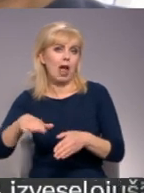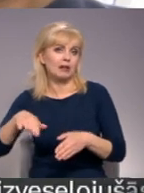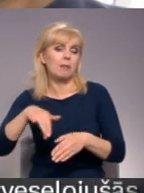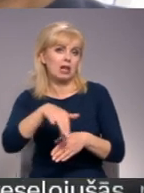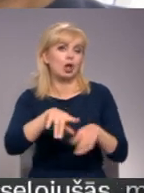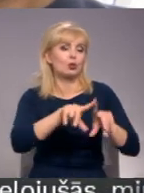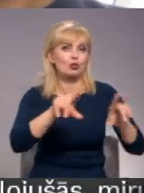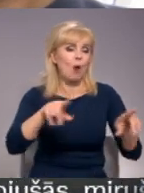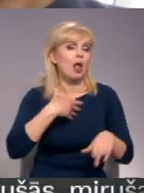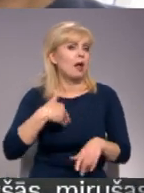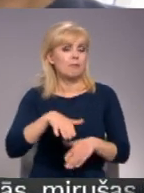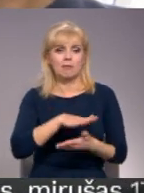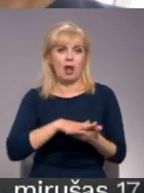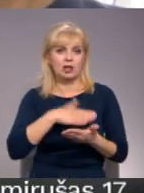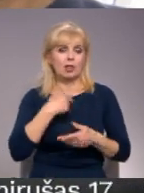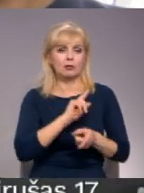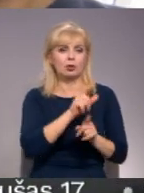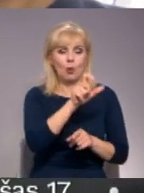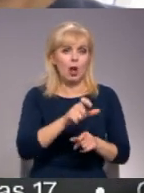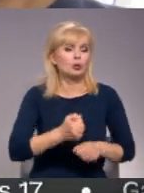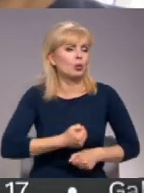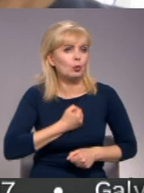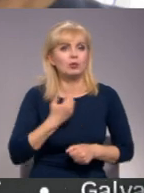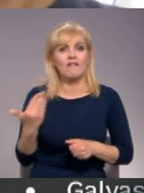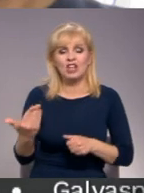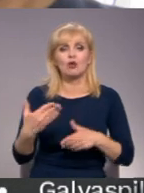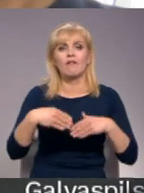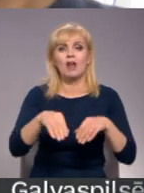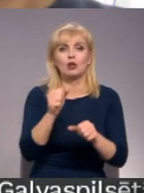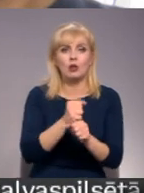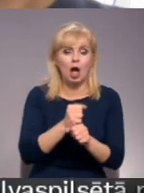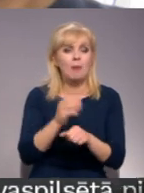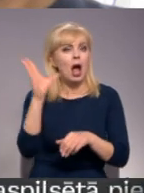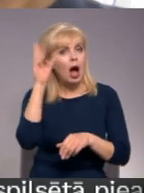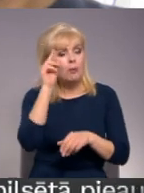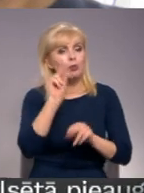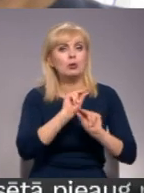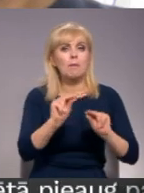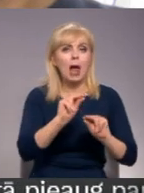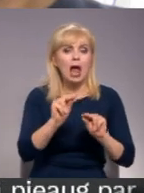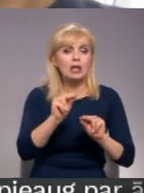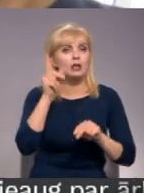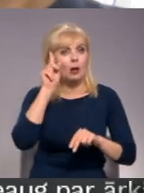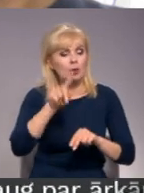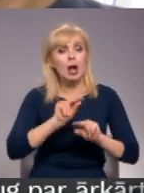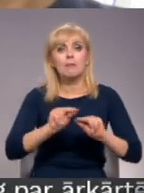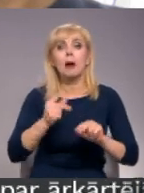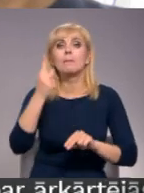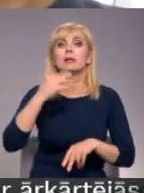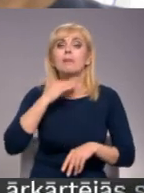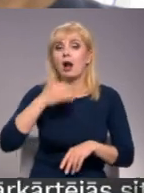Mēs neesam skolotāji. Bija grūti veikt viņu darbu un apgūt pedagoģijas iemaņas, lai mācītu mūsu pirmklasnītas.